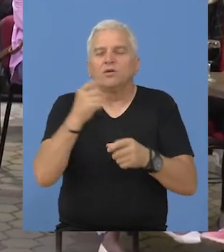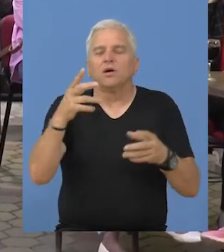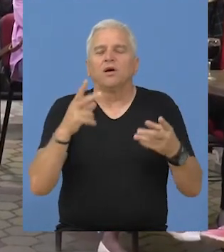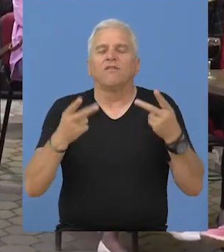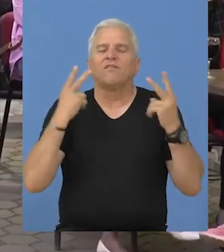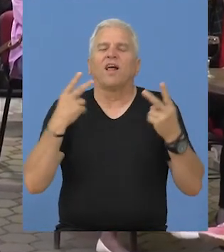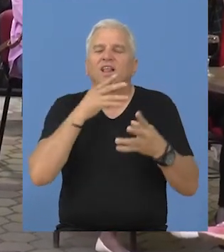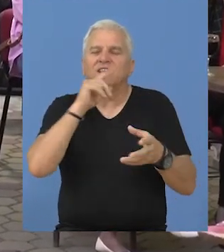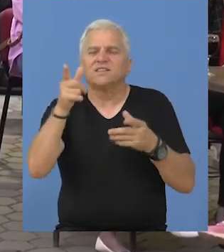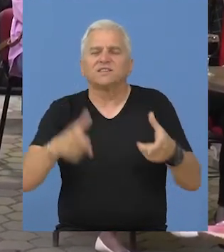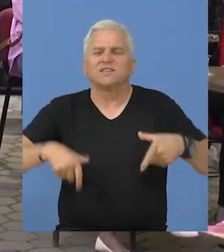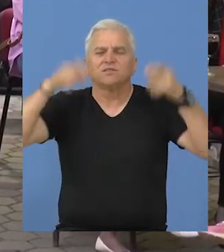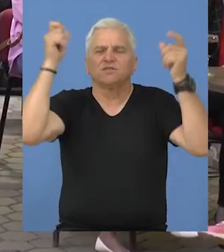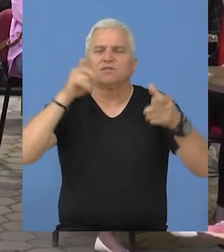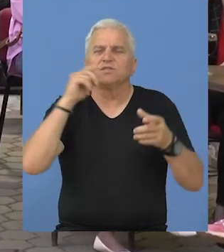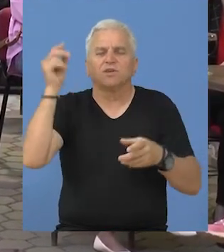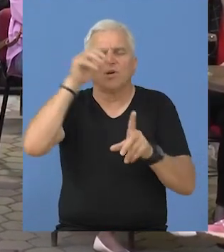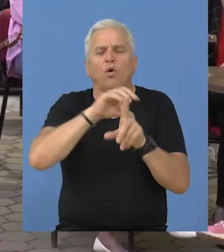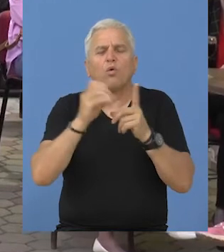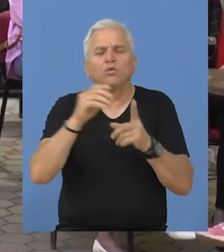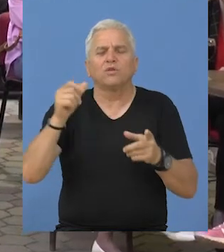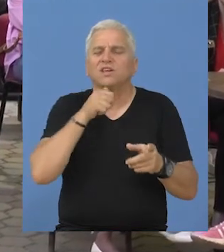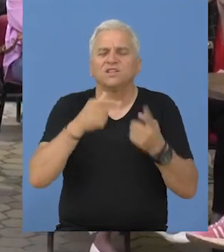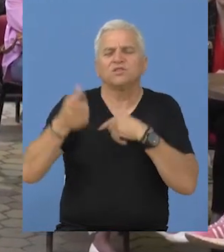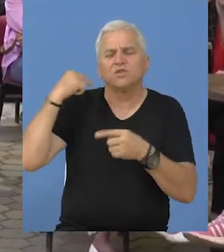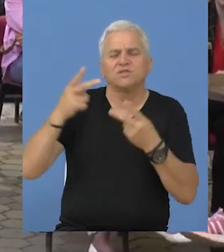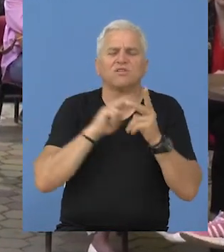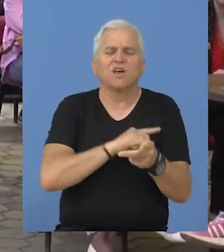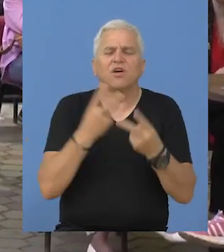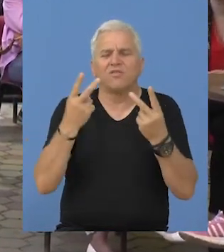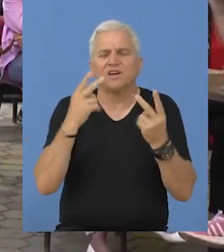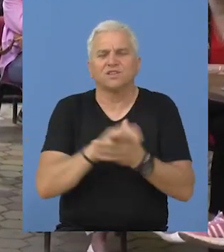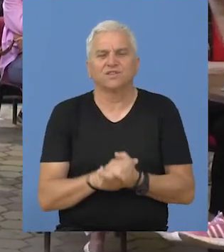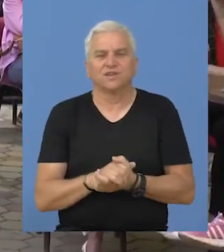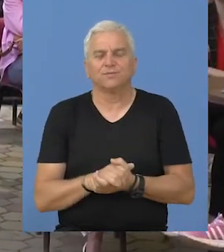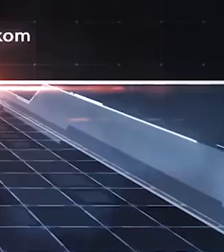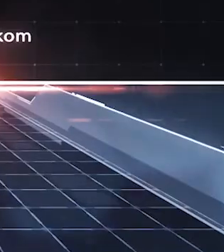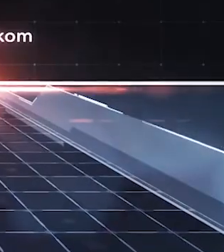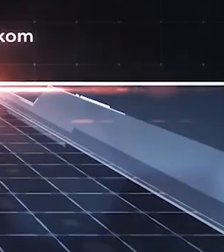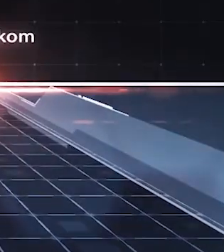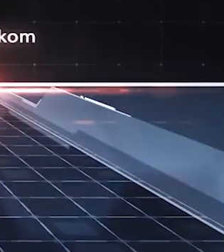Donđerskima izvode se u dvorcima, palatama, zdanjima od kulturno-istorijskog značaja.